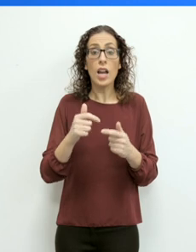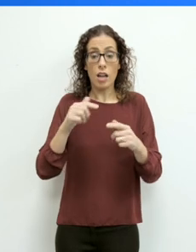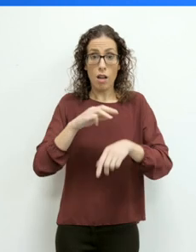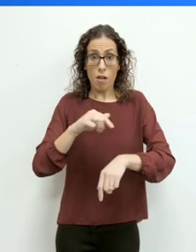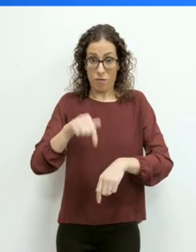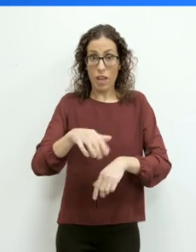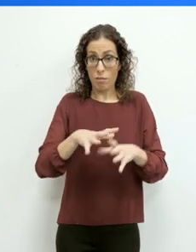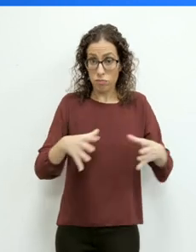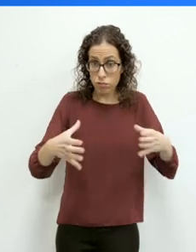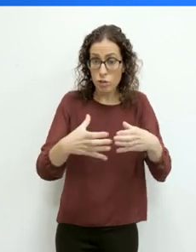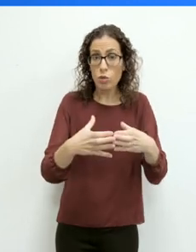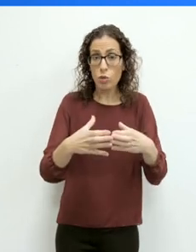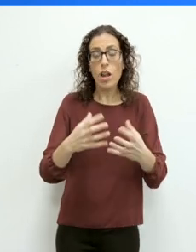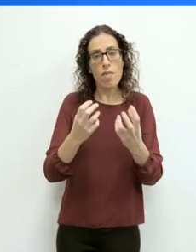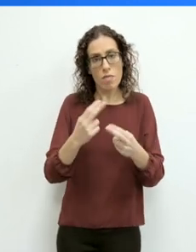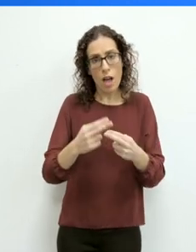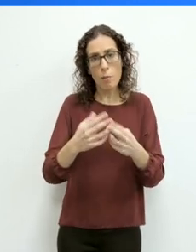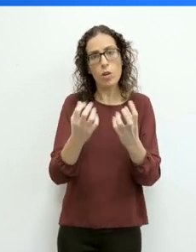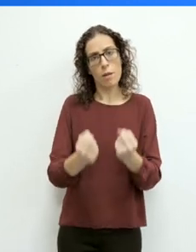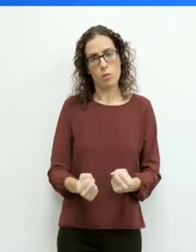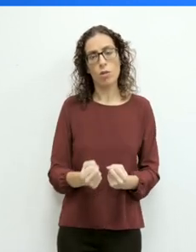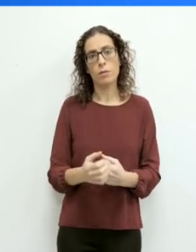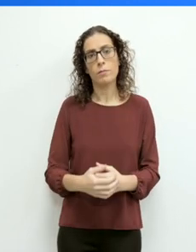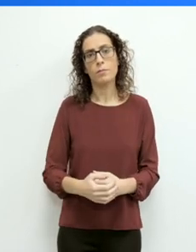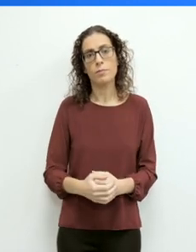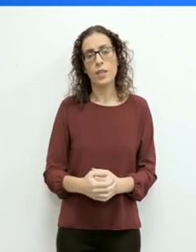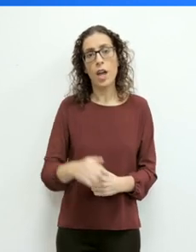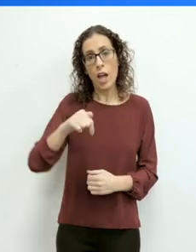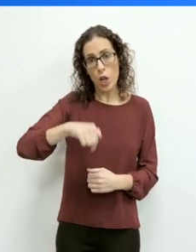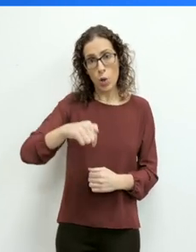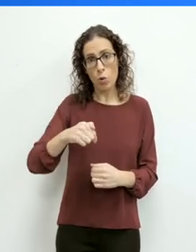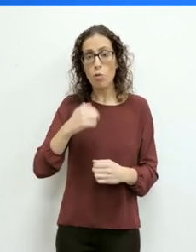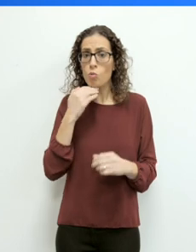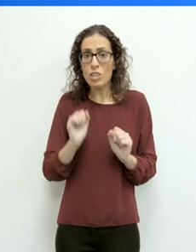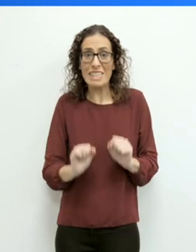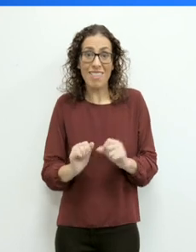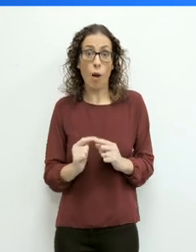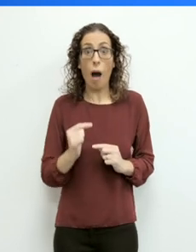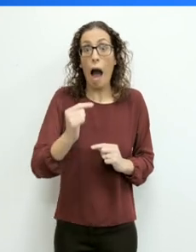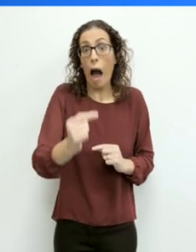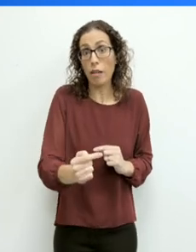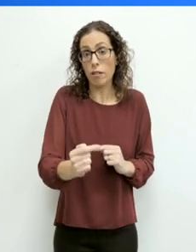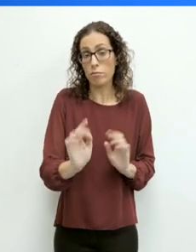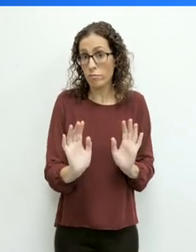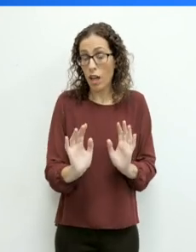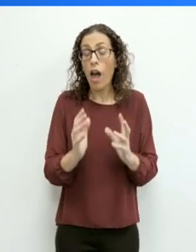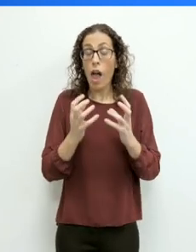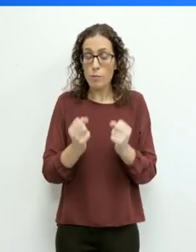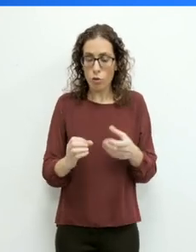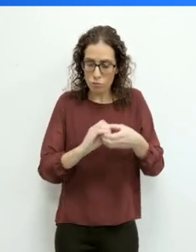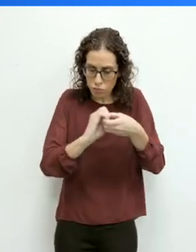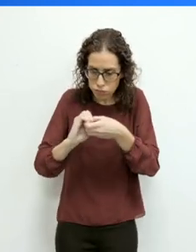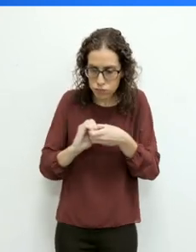-aspet namlu dak li ju għameħtiċ minna. Il-lum għabil għada irridu ta-sew ninaqdu